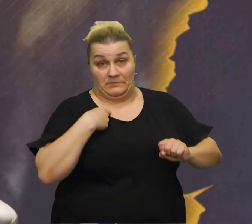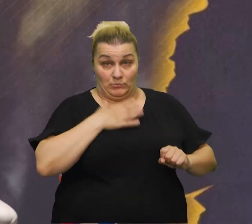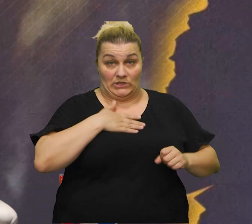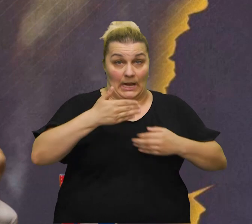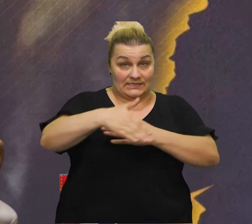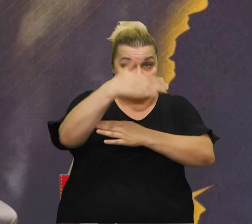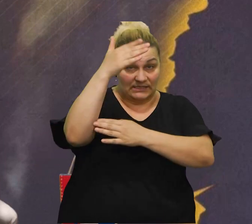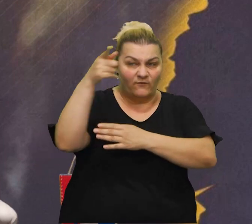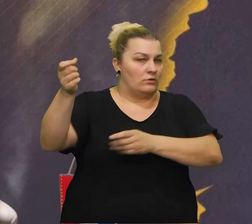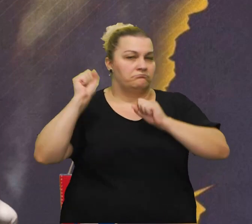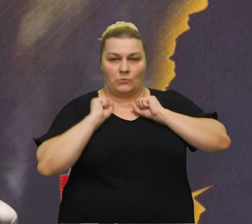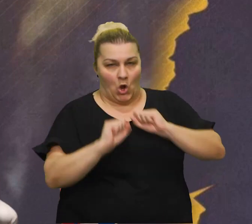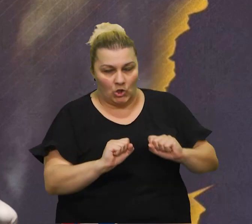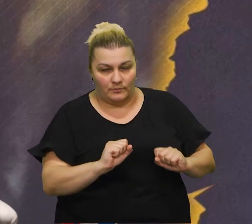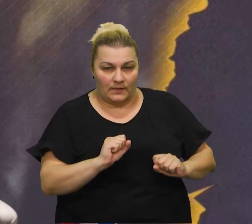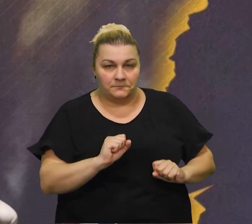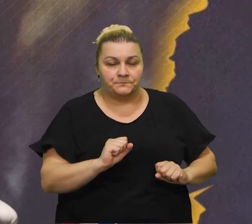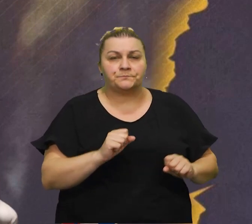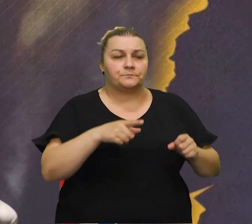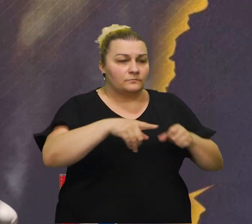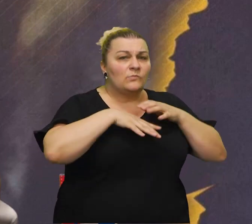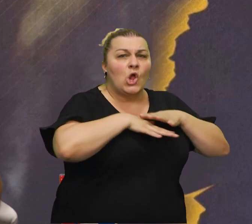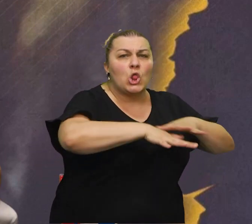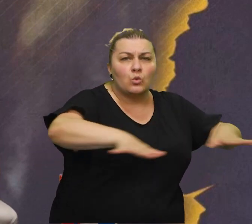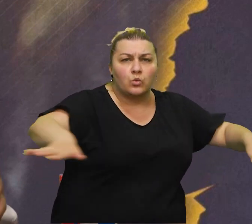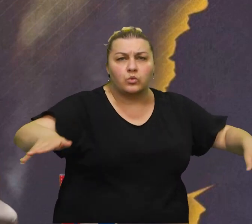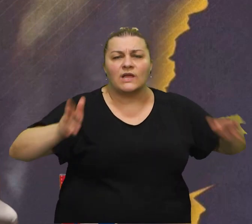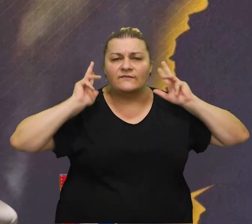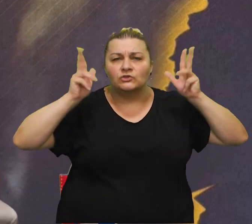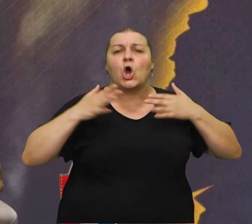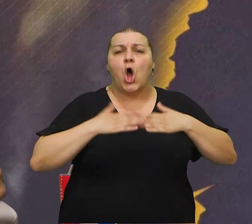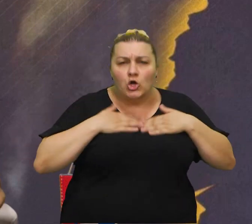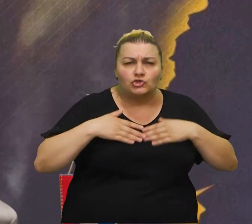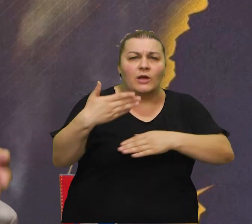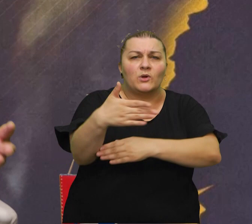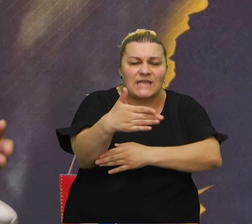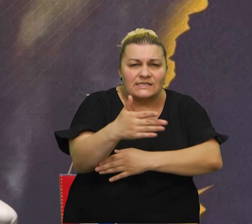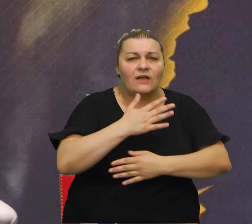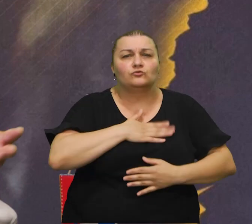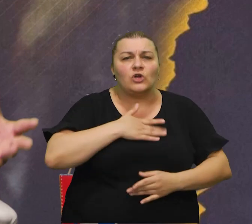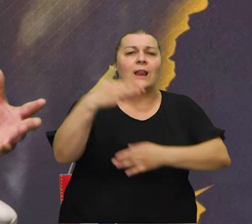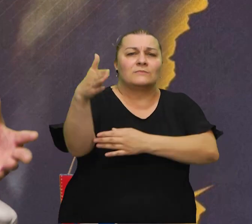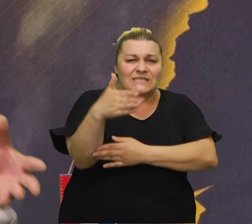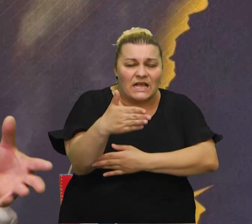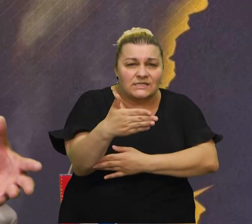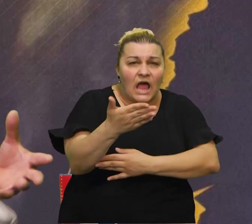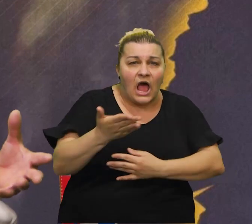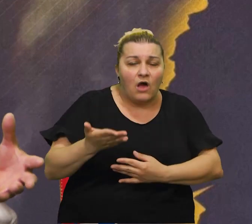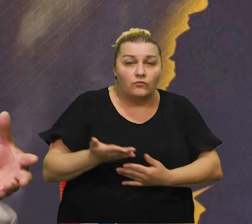ta masa ljudi koje je doli Srebanovine više hoćemo zastav hoćemo zastav hoćemo to je to i u mom momentu